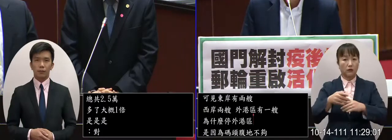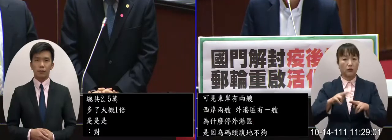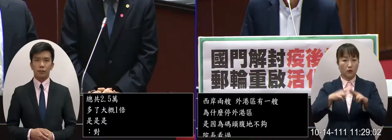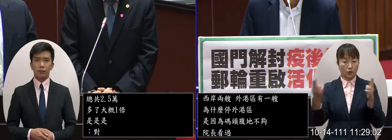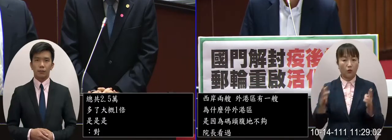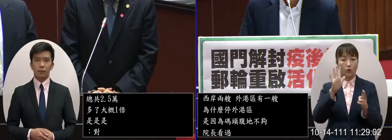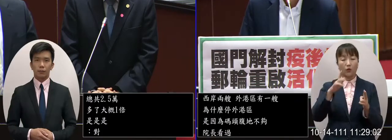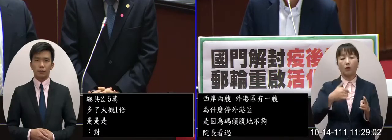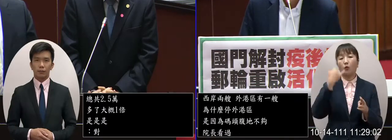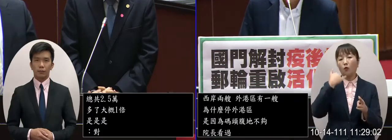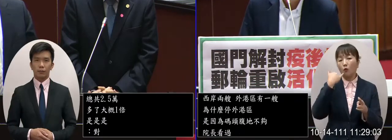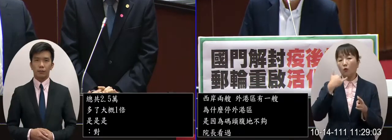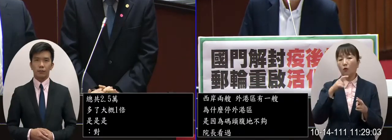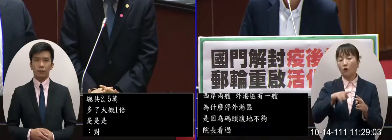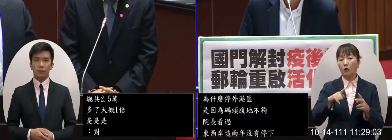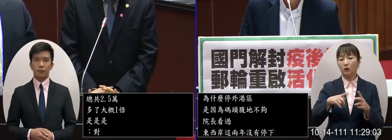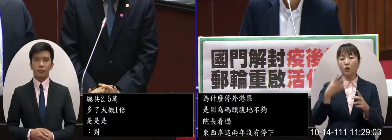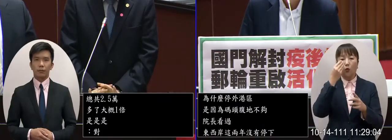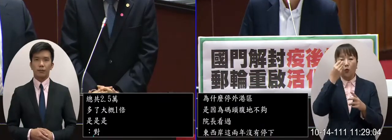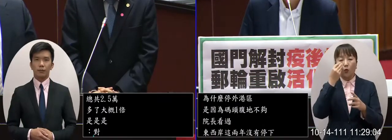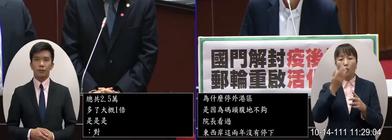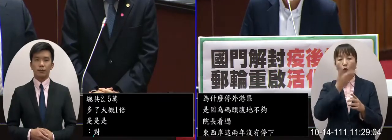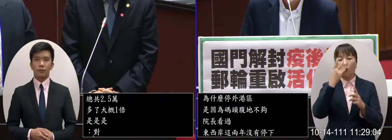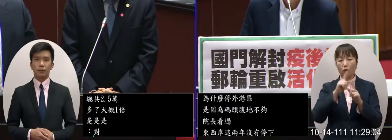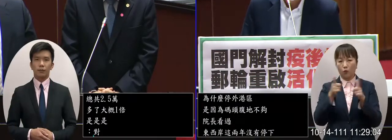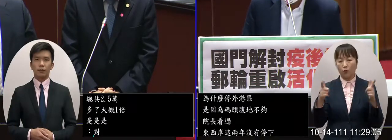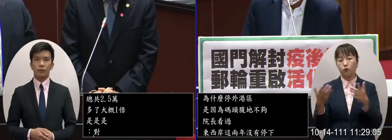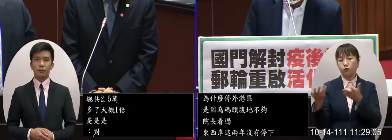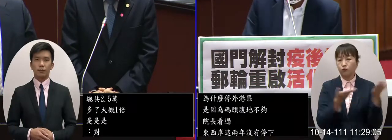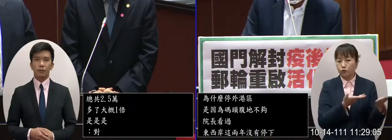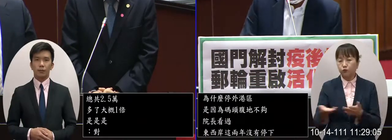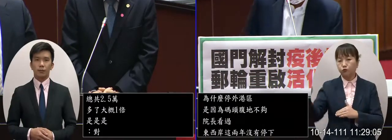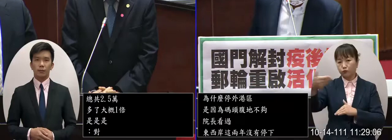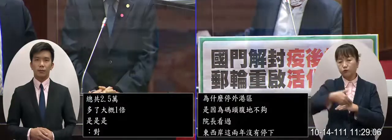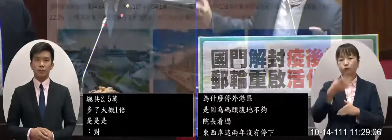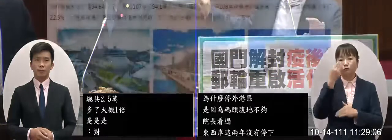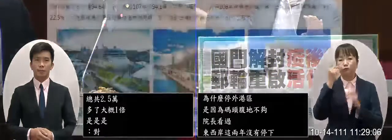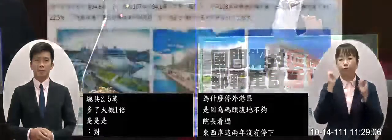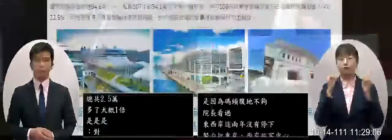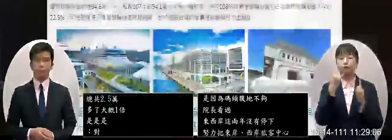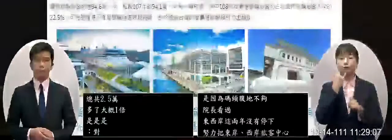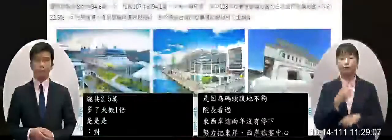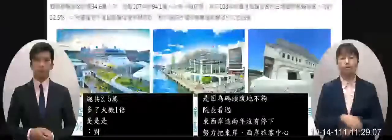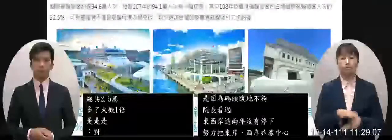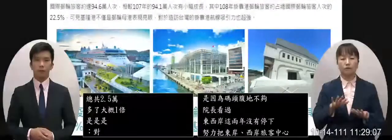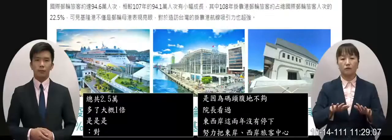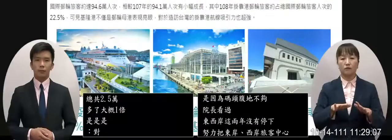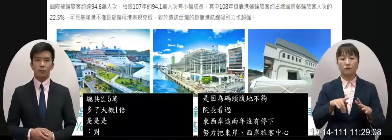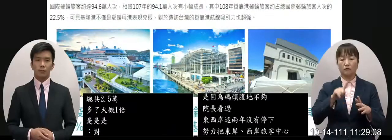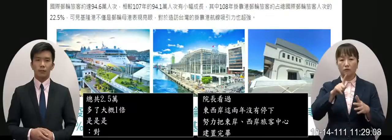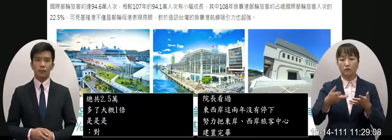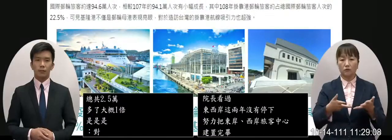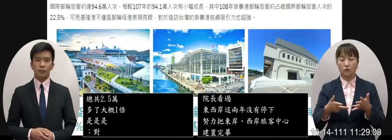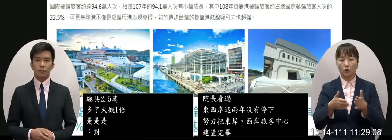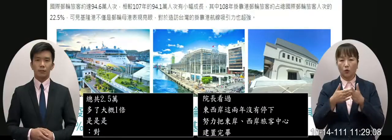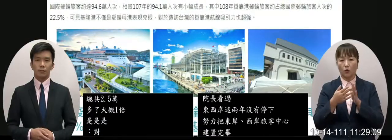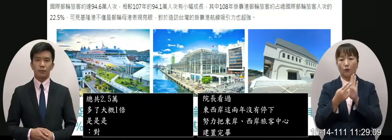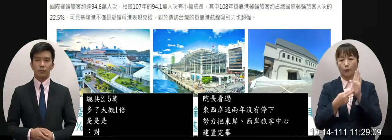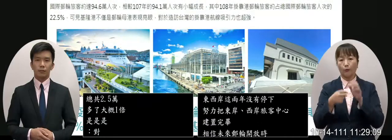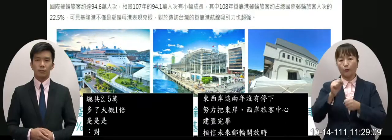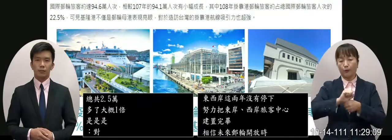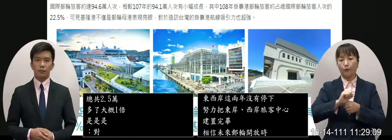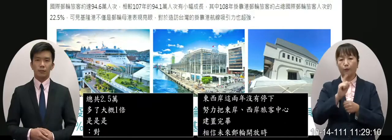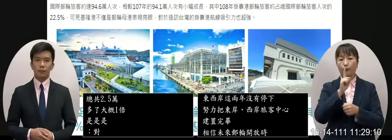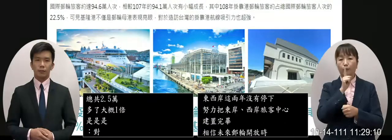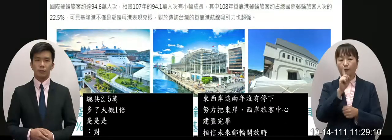基隆或者我們的整個觀光產業都是歡迎大家來的那在這裡面有一個東西還是要跟人說明一下